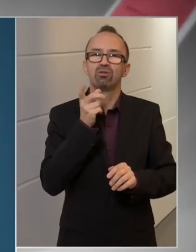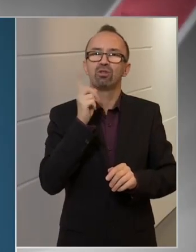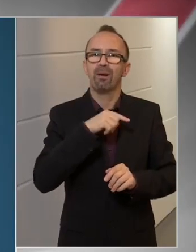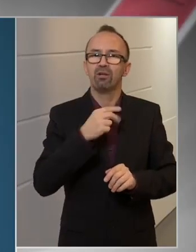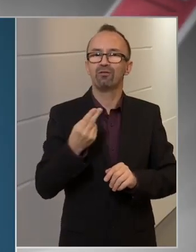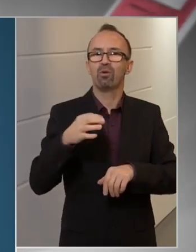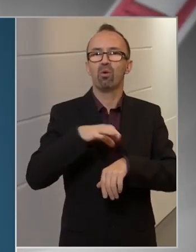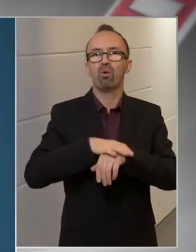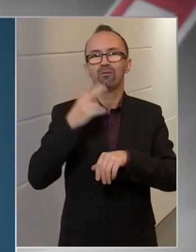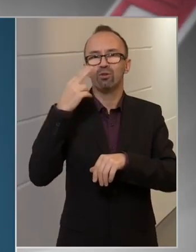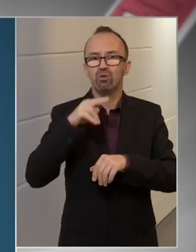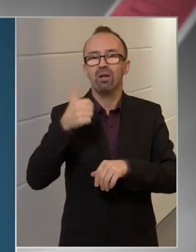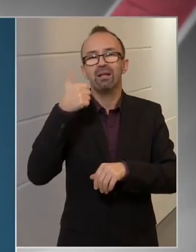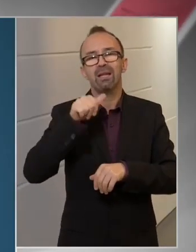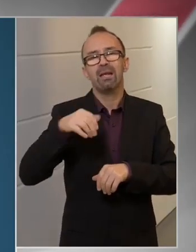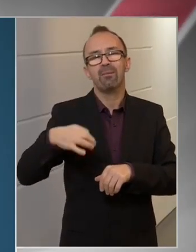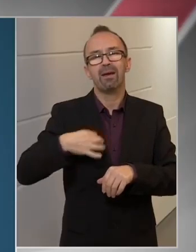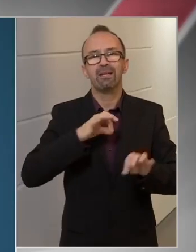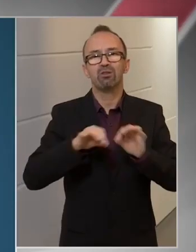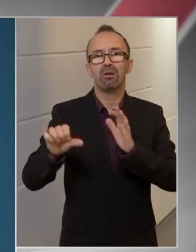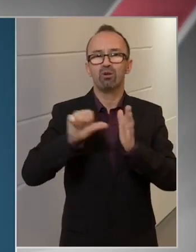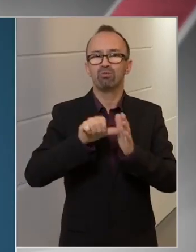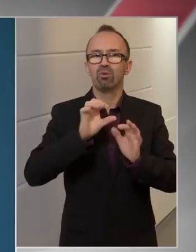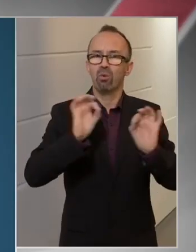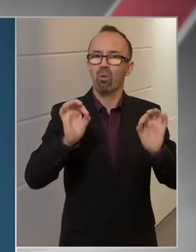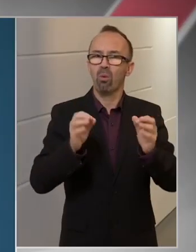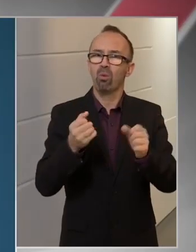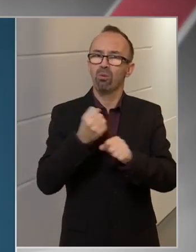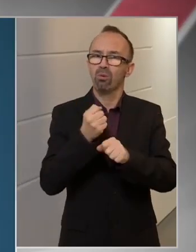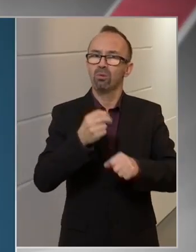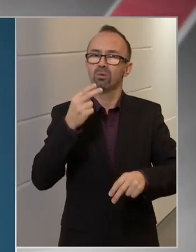segítségével a Népegészségügyi Központban.